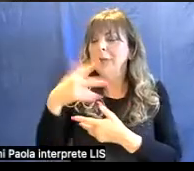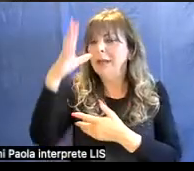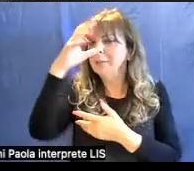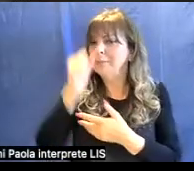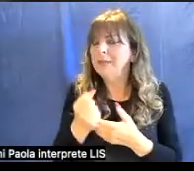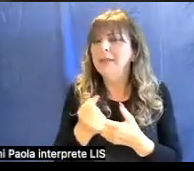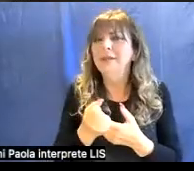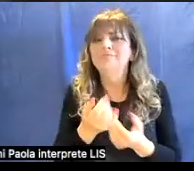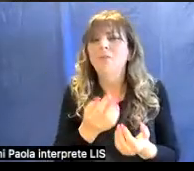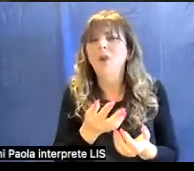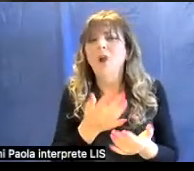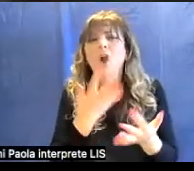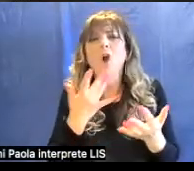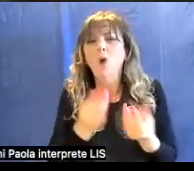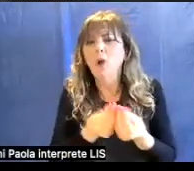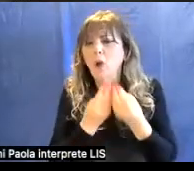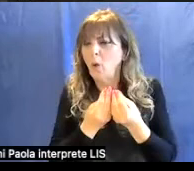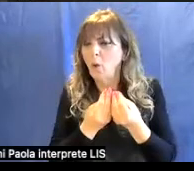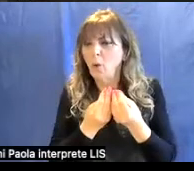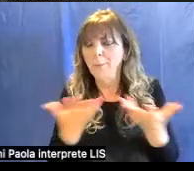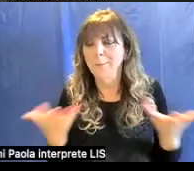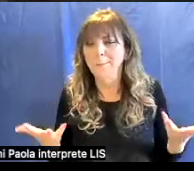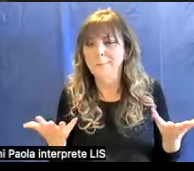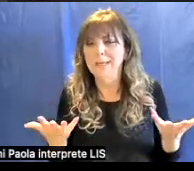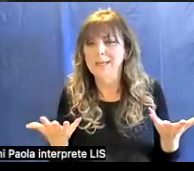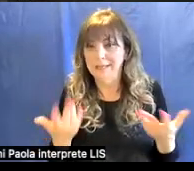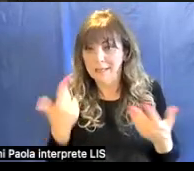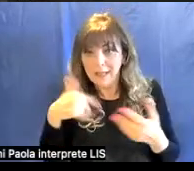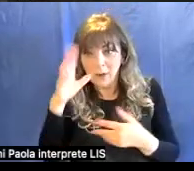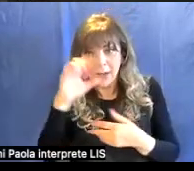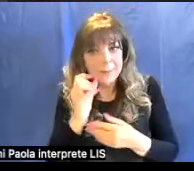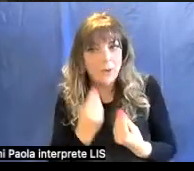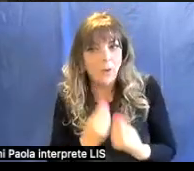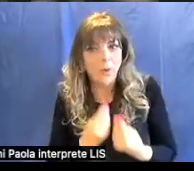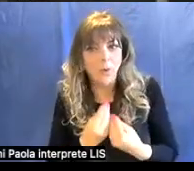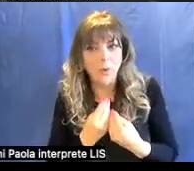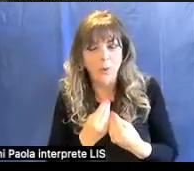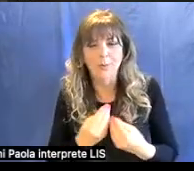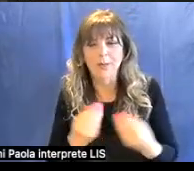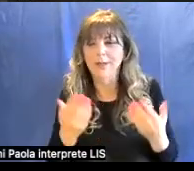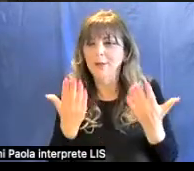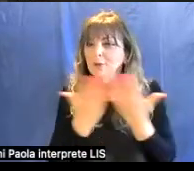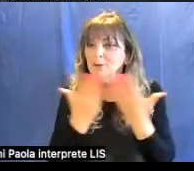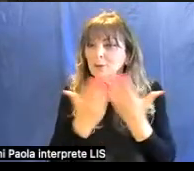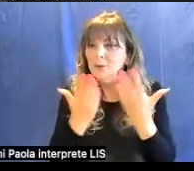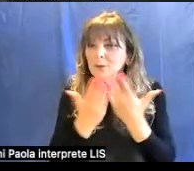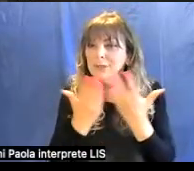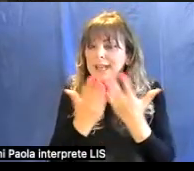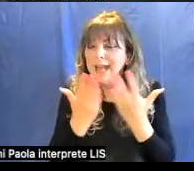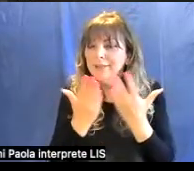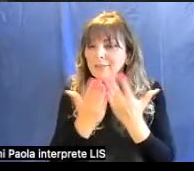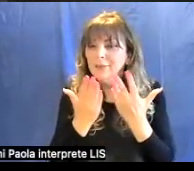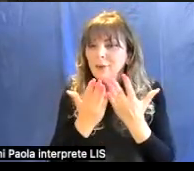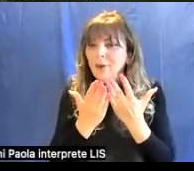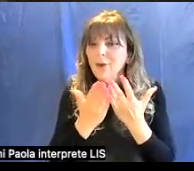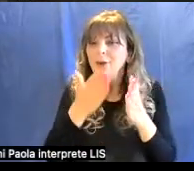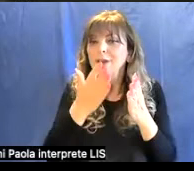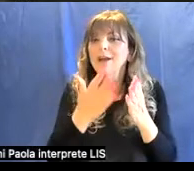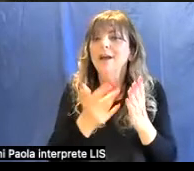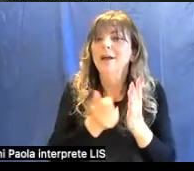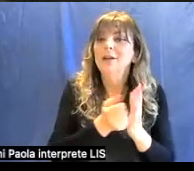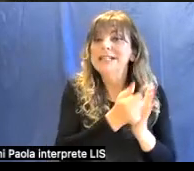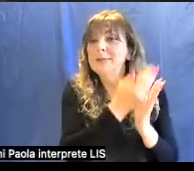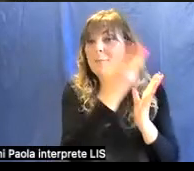Attraverso lo studio dello spettro della radiazione luminosa e soprattutto